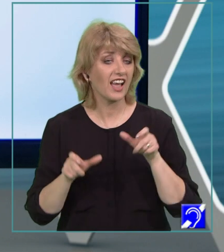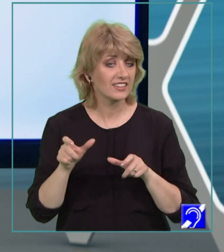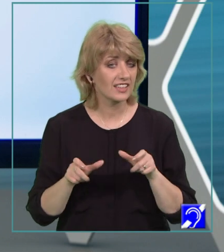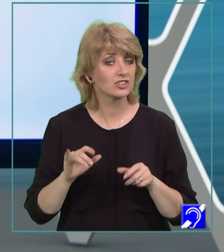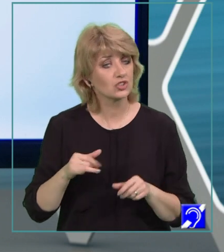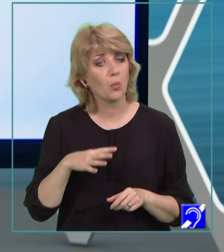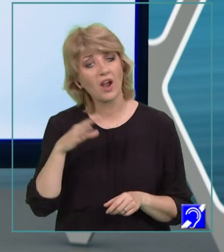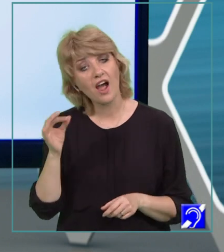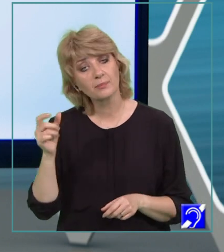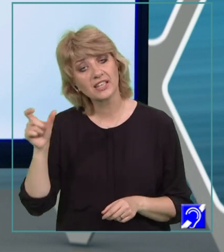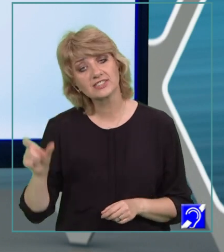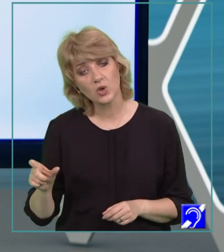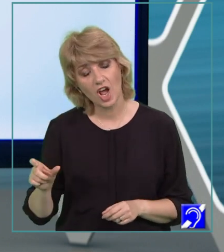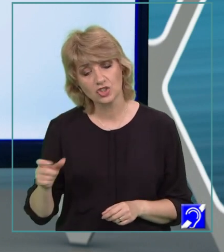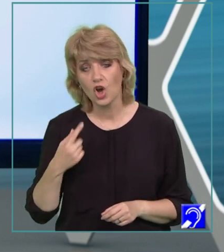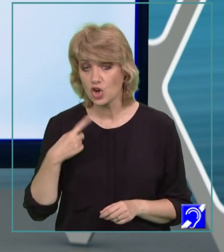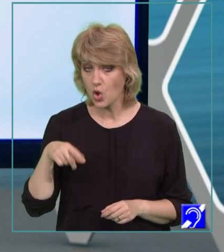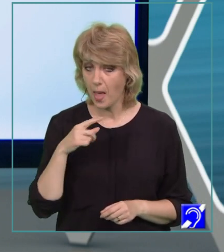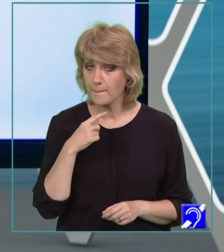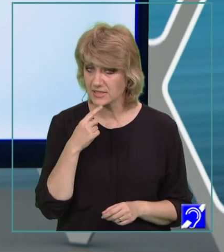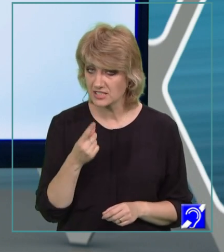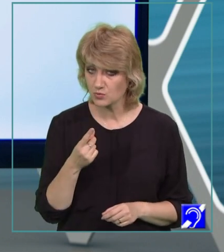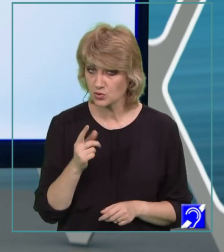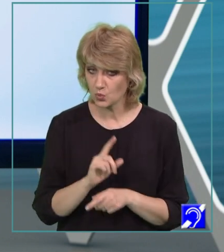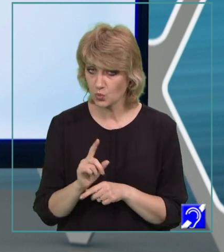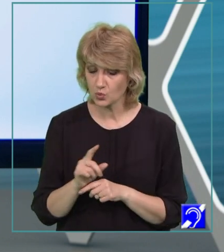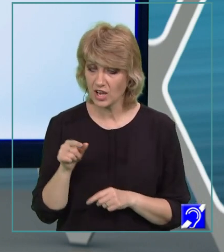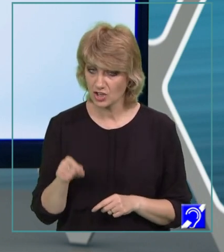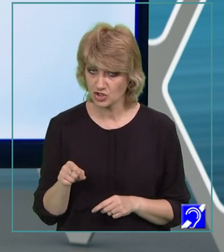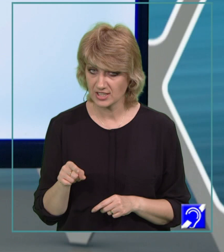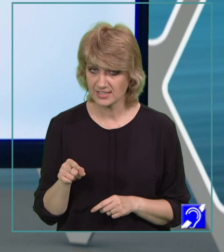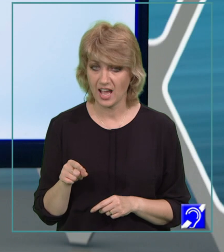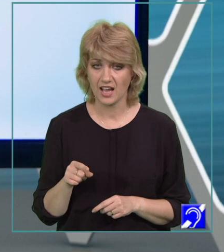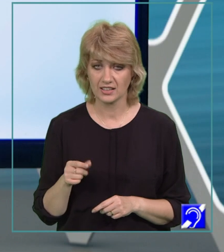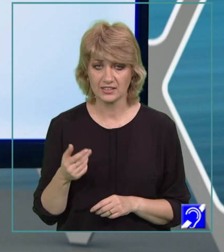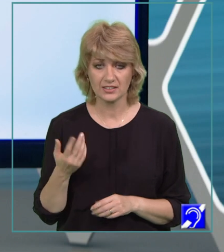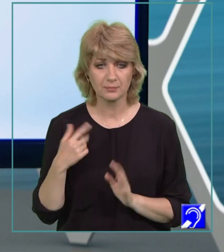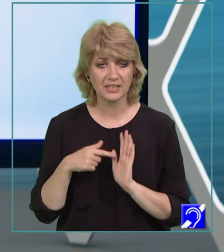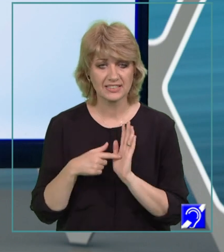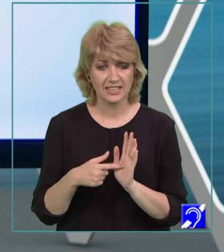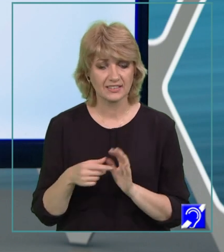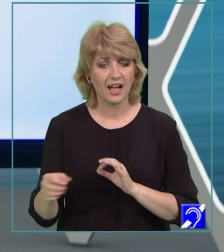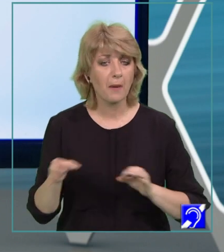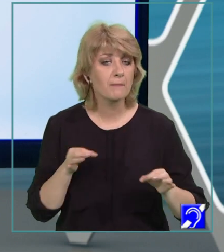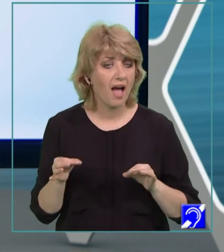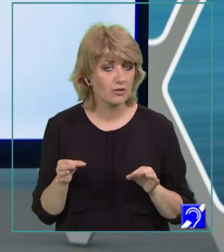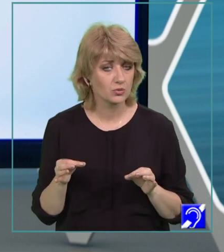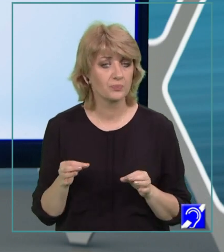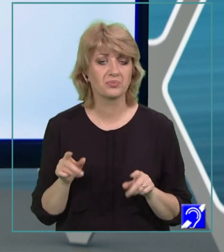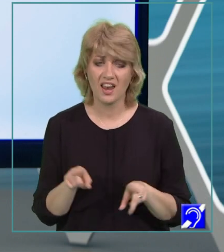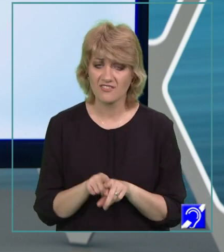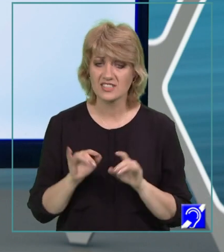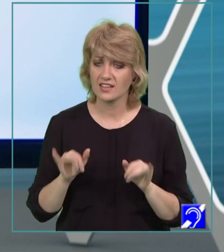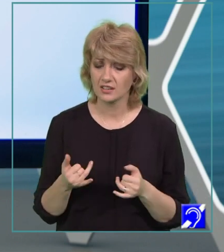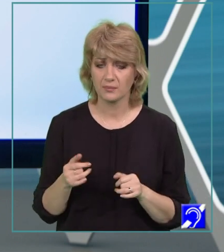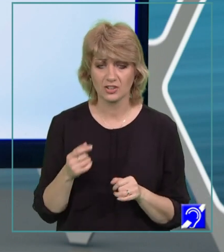și de un alt personaj. Noi am spus lucrul acesta în prezentarea planului și la fel se întâmplă în